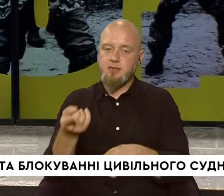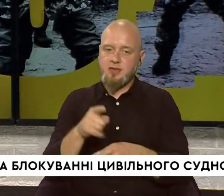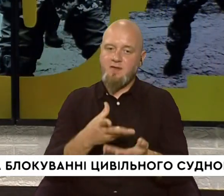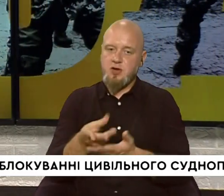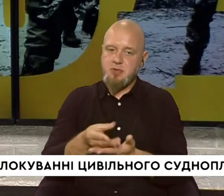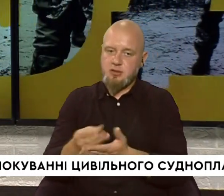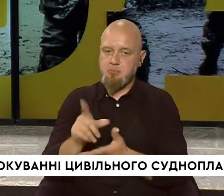виплат пенсій.